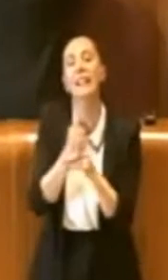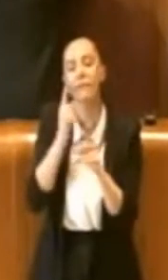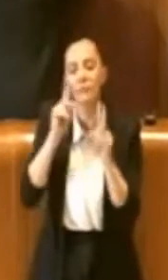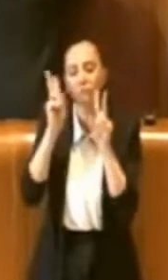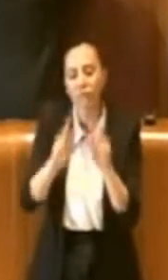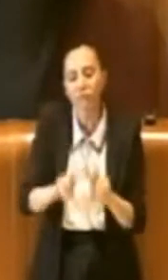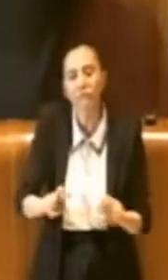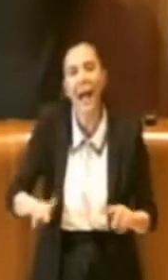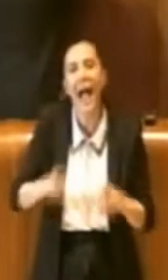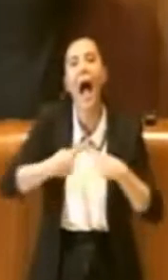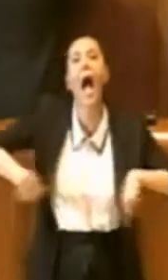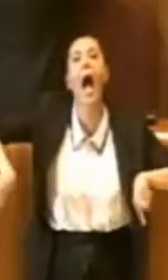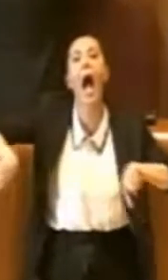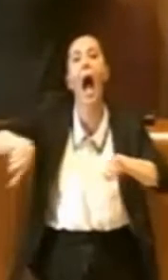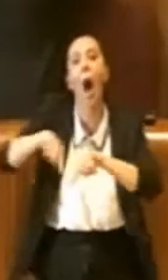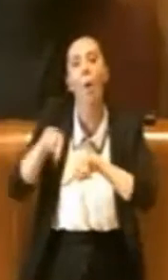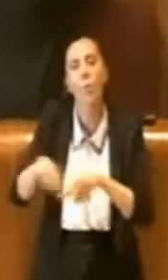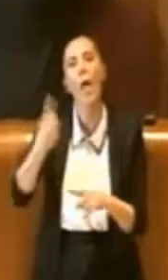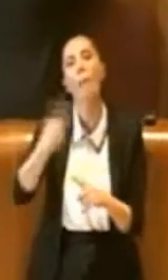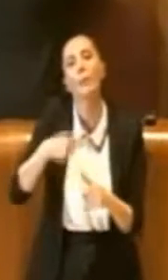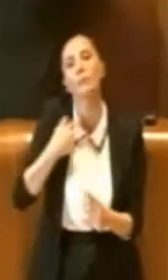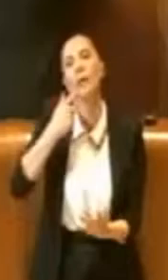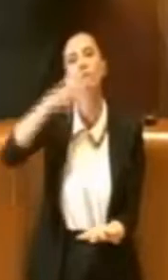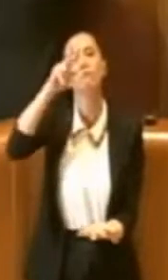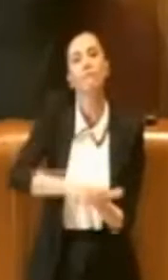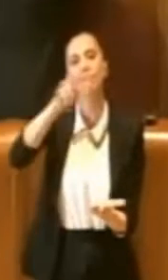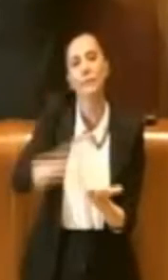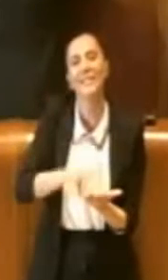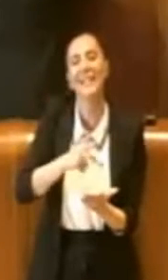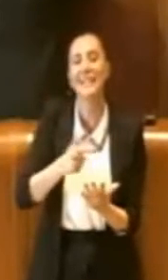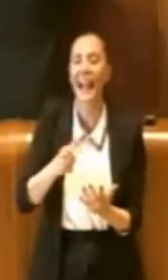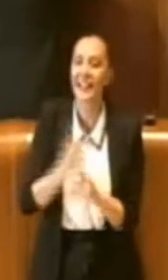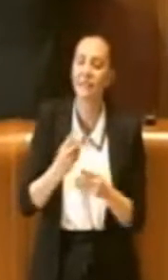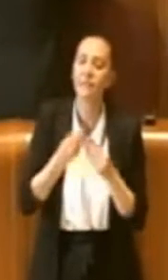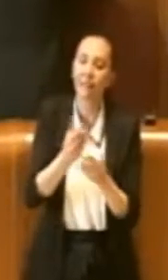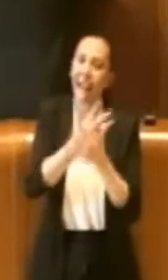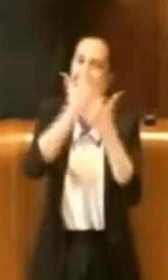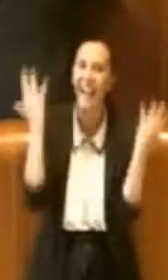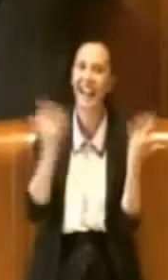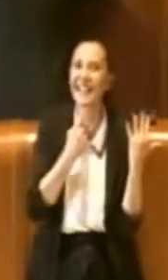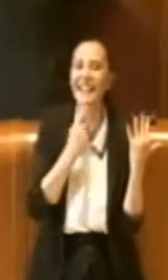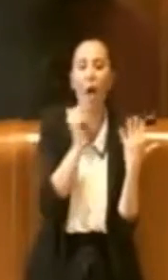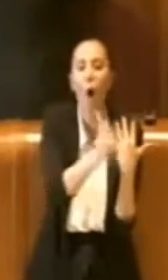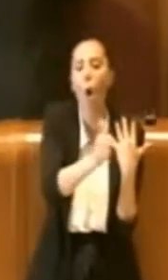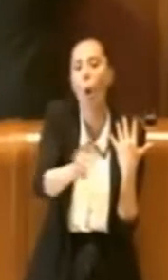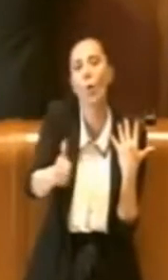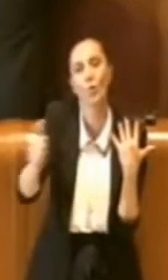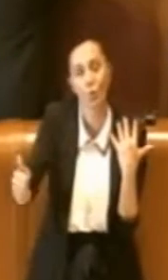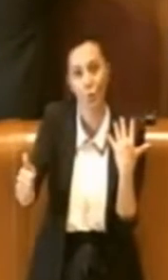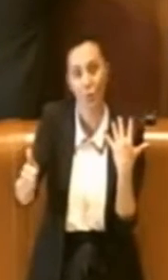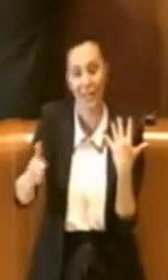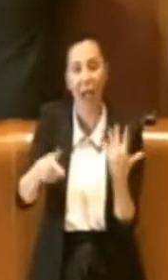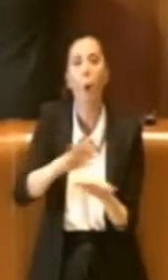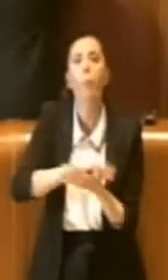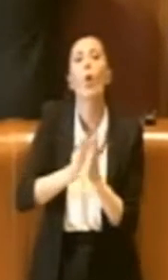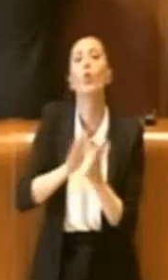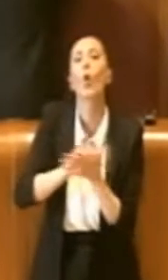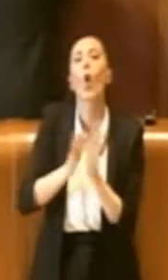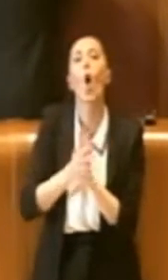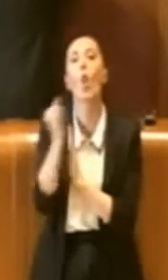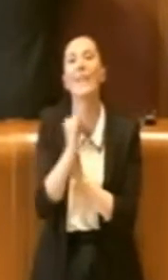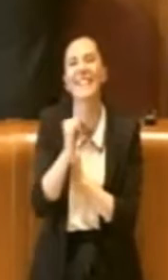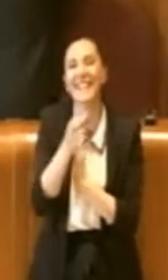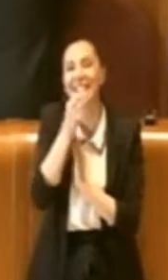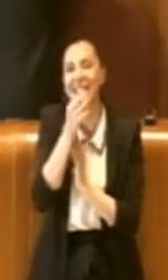sanciti in maniera chiara a tutti i soggetti. E' bene che si faccia questo protocollo di intesa tra